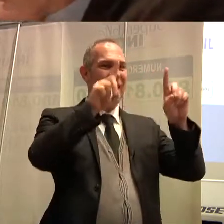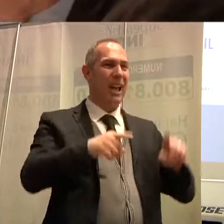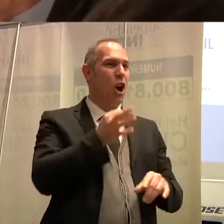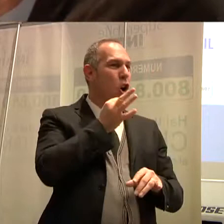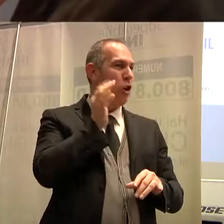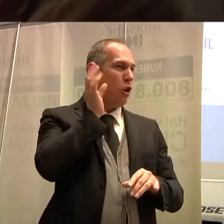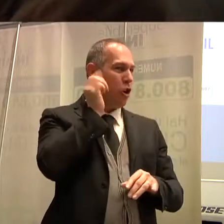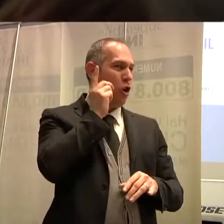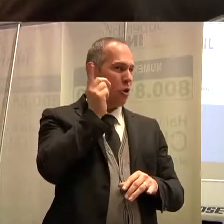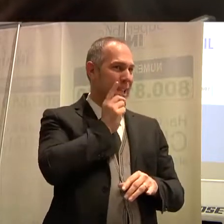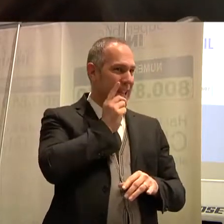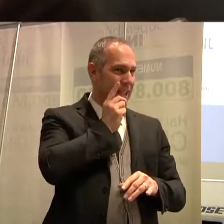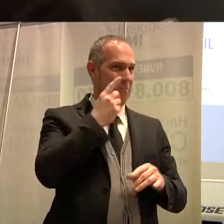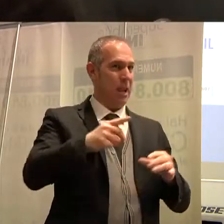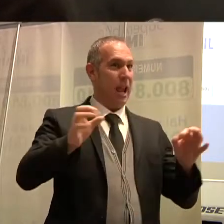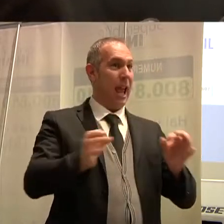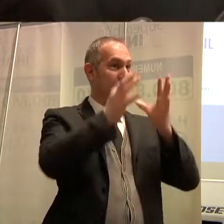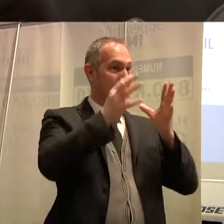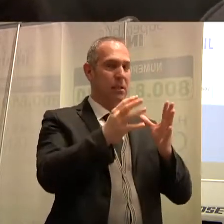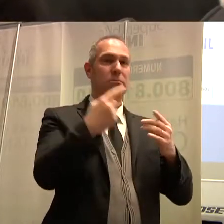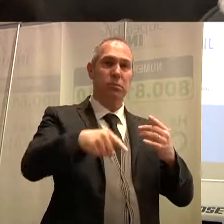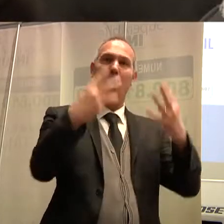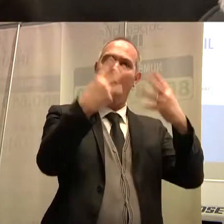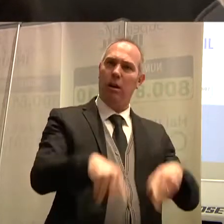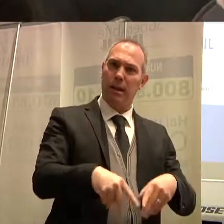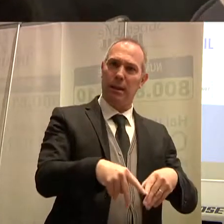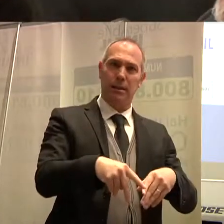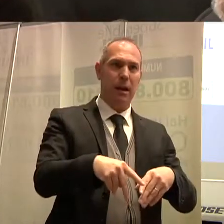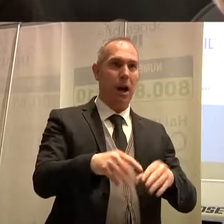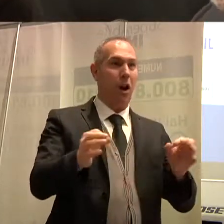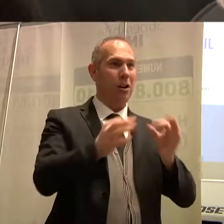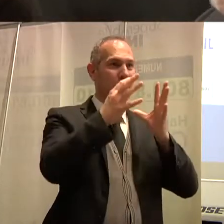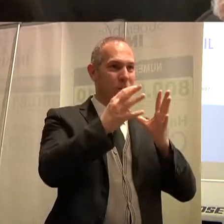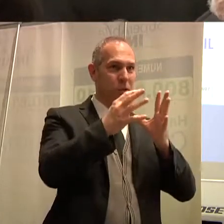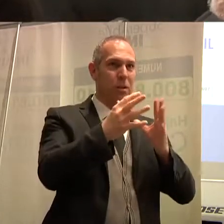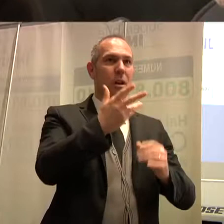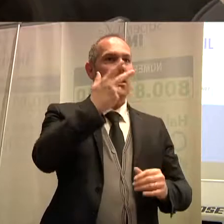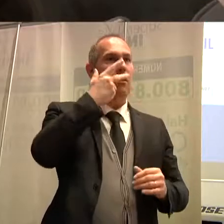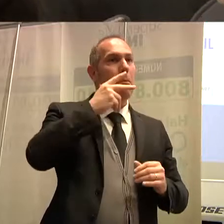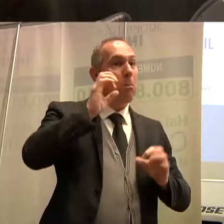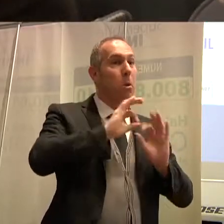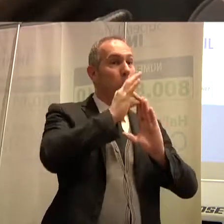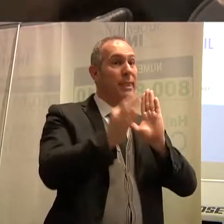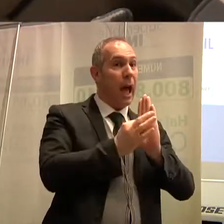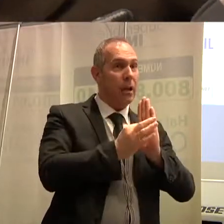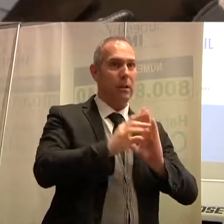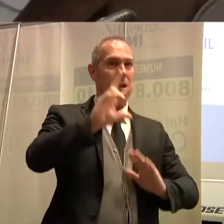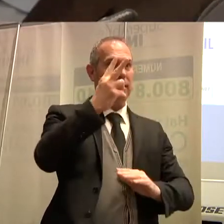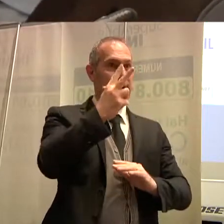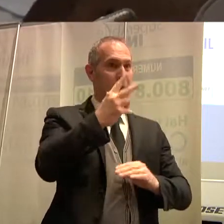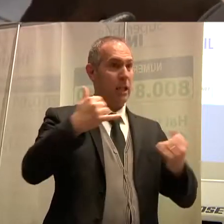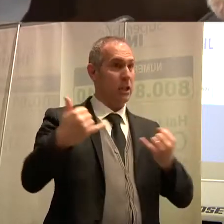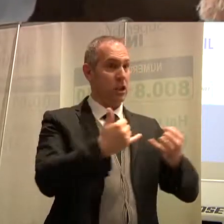eventi, organizza questo momento che non vuole essere mai celebrativo, quello del 3 dicembre, giornata internazionale delle persone con disabilità.